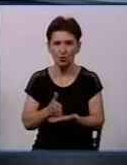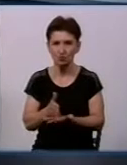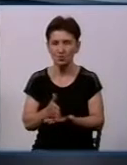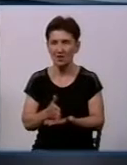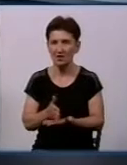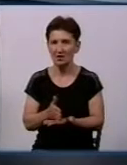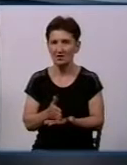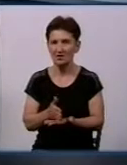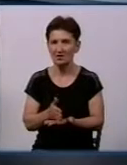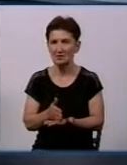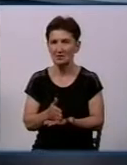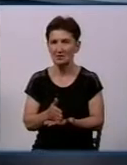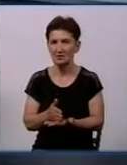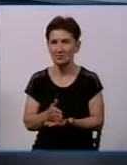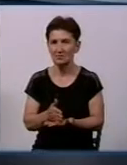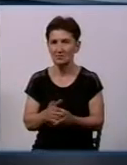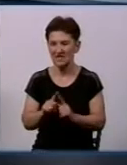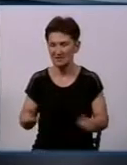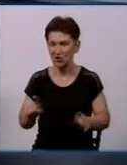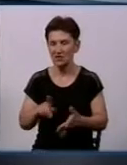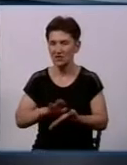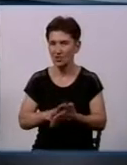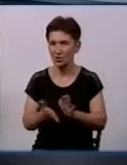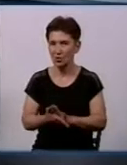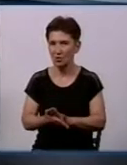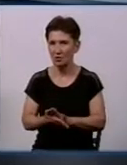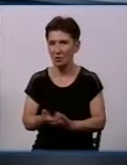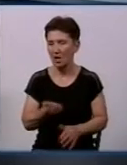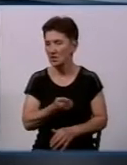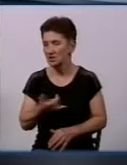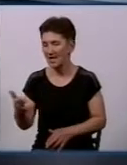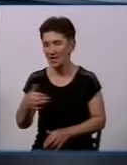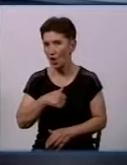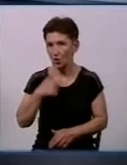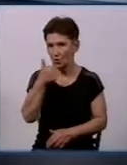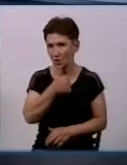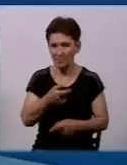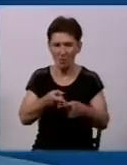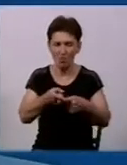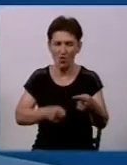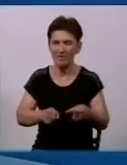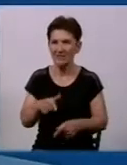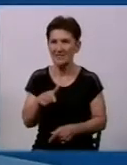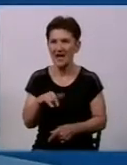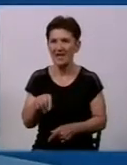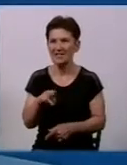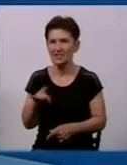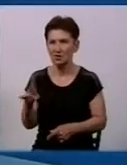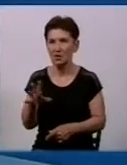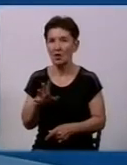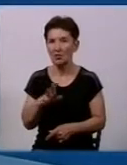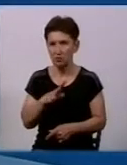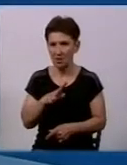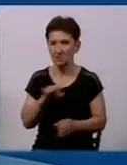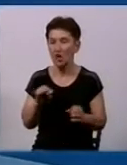з надзвичайних ситуацій. Кілька років поспіль половина гідрантів у Кропивницькому була і